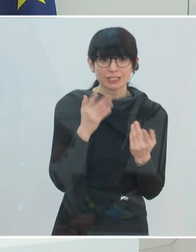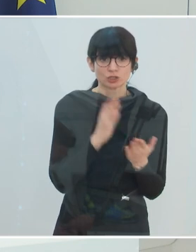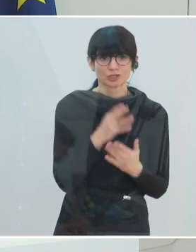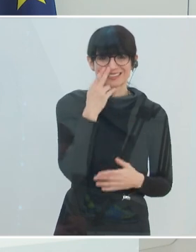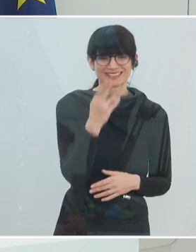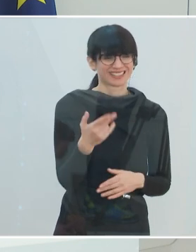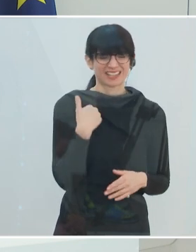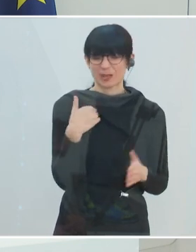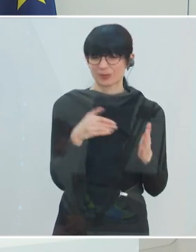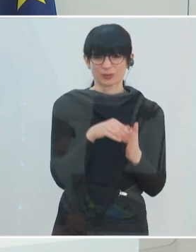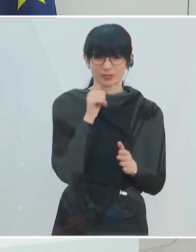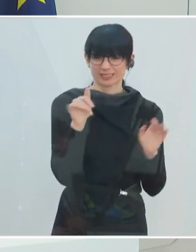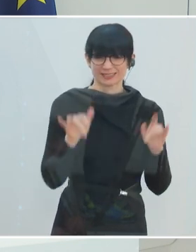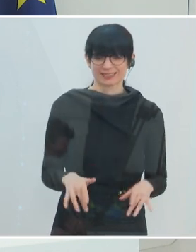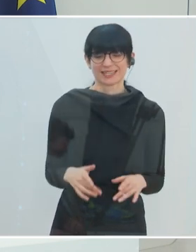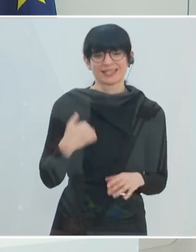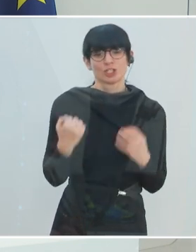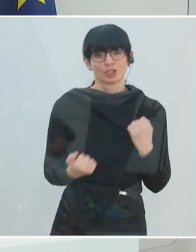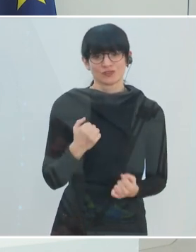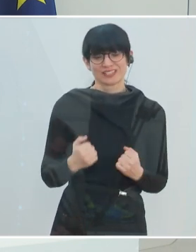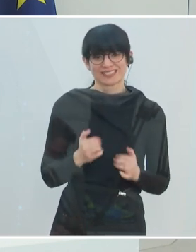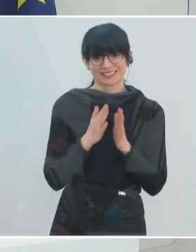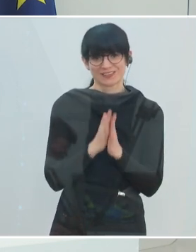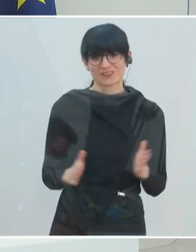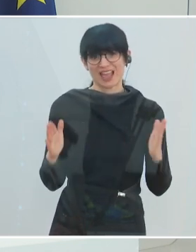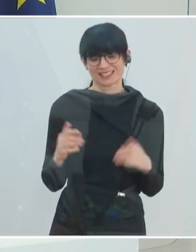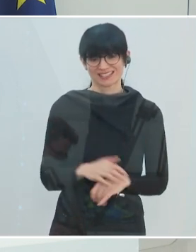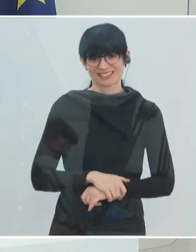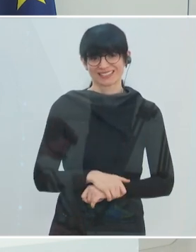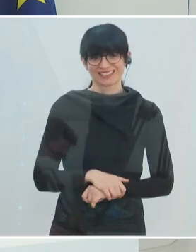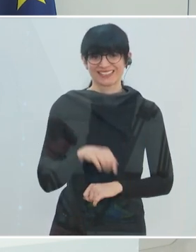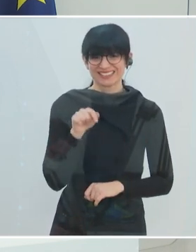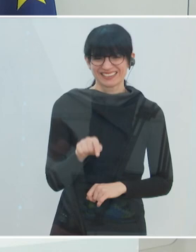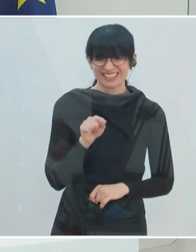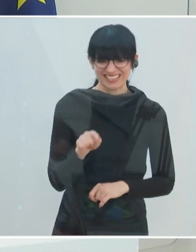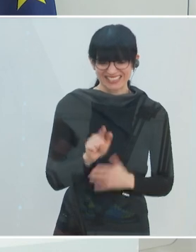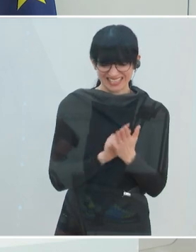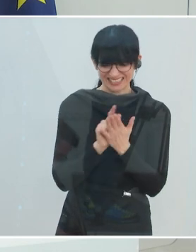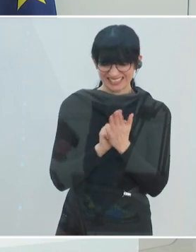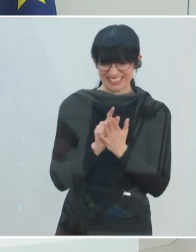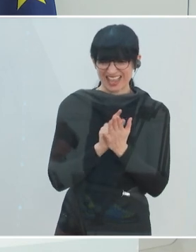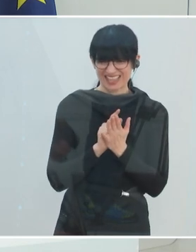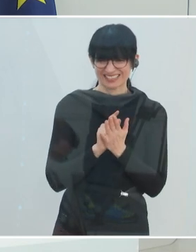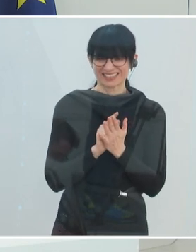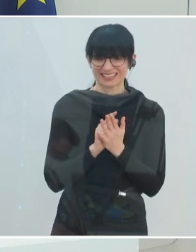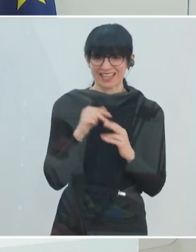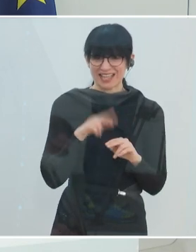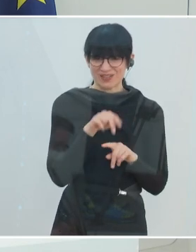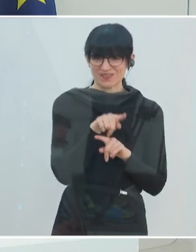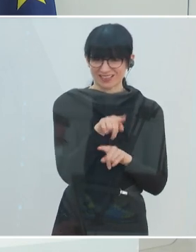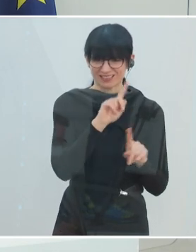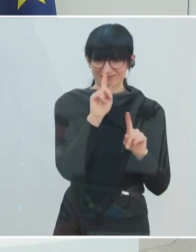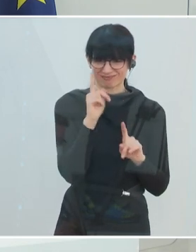ist noch nicht vorhanden. Und das ist wirklich die schwierigste Zeit. Und ich darf Ihnen sagen, genau in diesem Zeitraum, jeder, der sich mit Handball